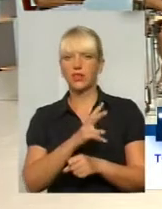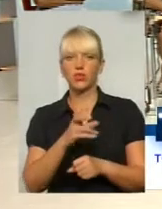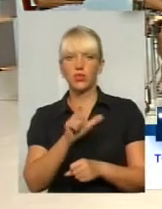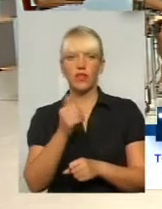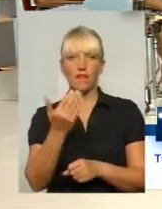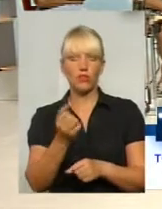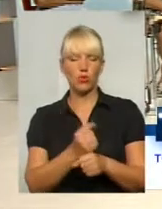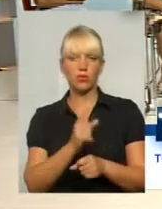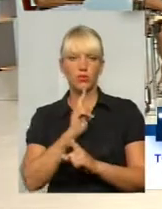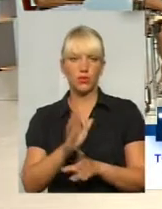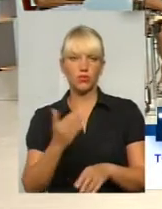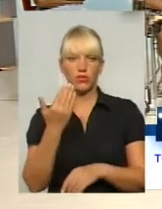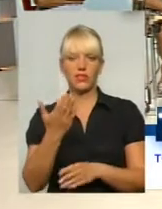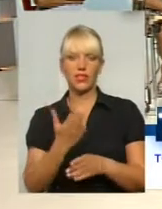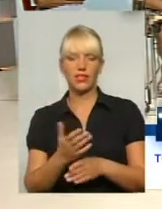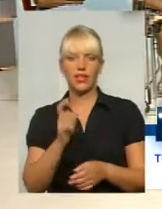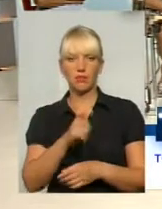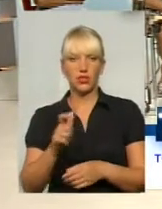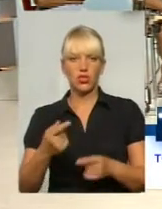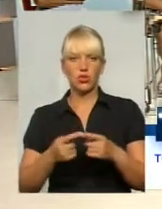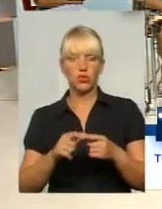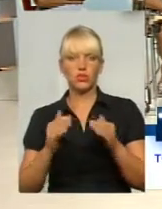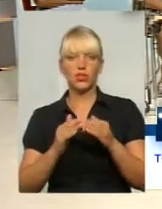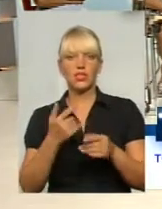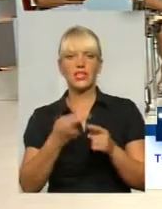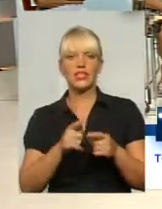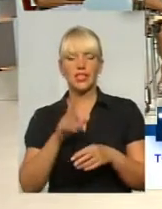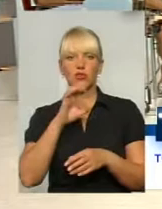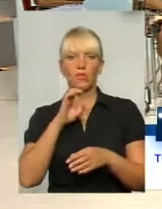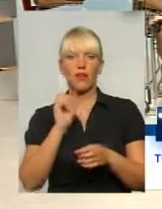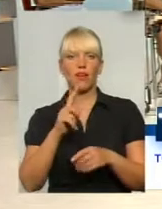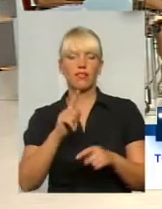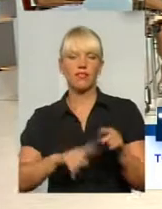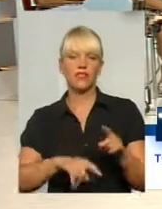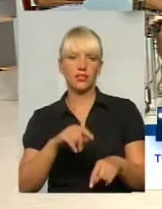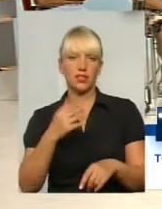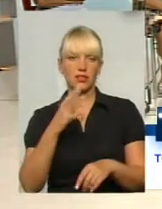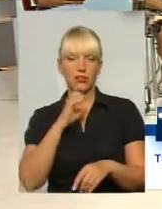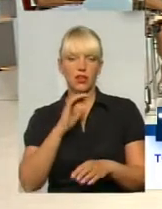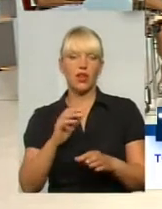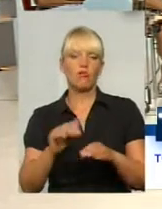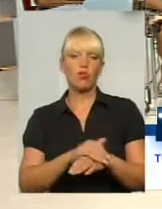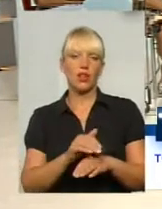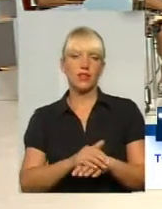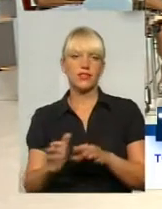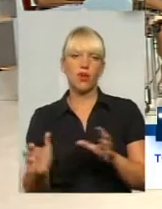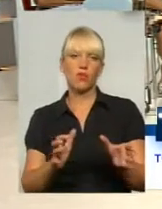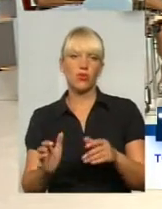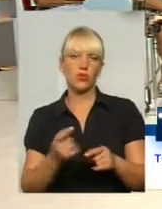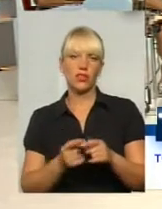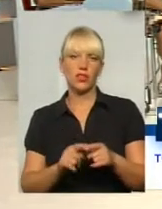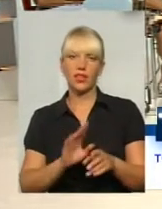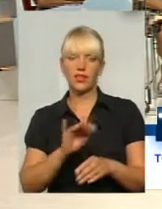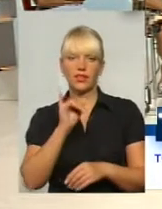не буде. Ви є мешканцями цього будинку. Вона вже ваша, як би, рідна. І, будь ласка, опікуйтеся нею. Не давайте